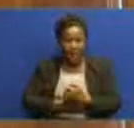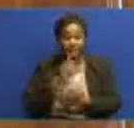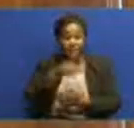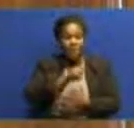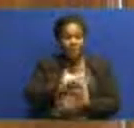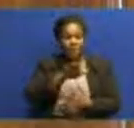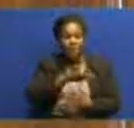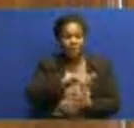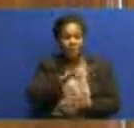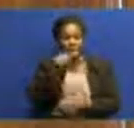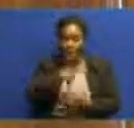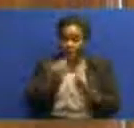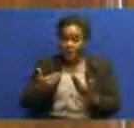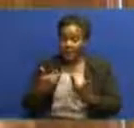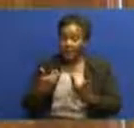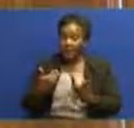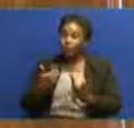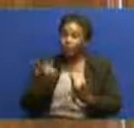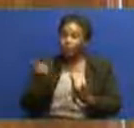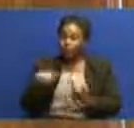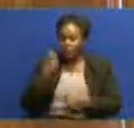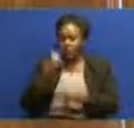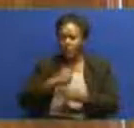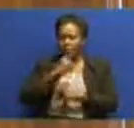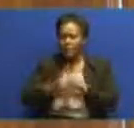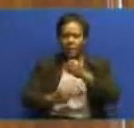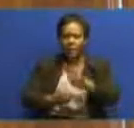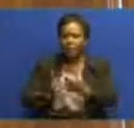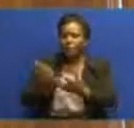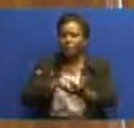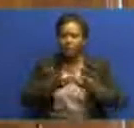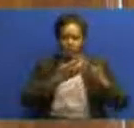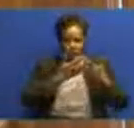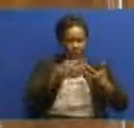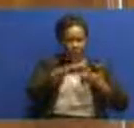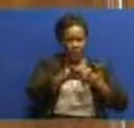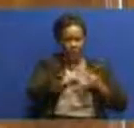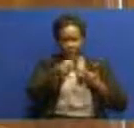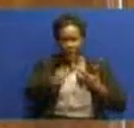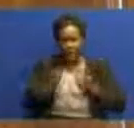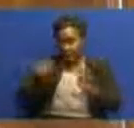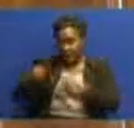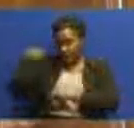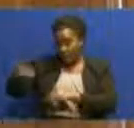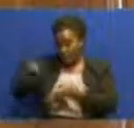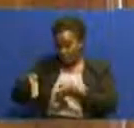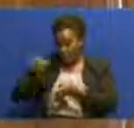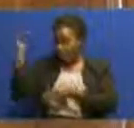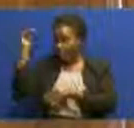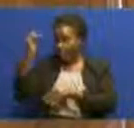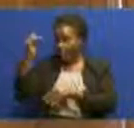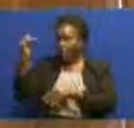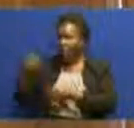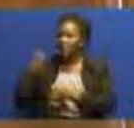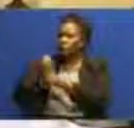mchakatu wakuvitone ndireana nafiki ndanya wiki vineza vikatoka kwayo katika mwizu watakuwa meboresha